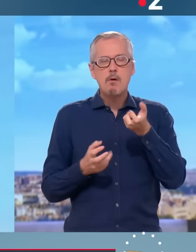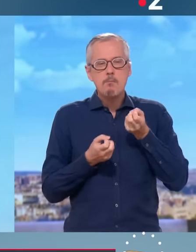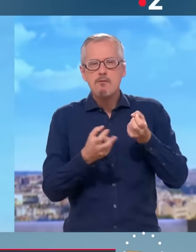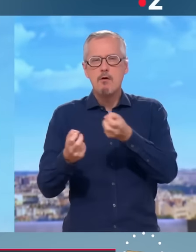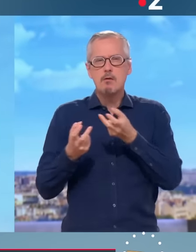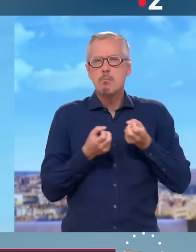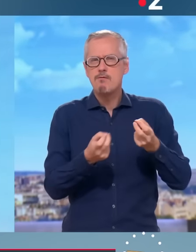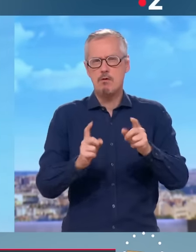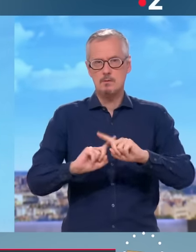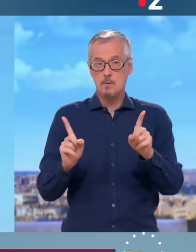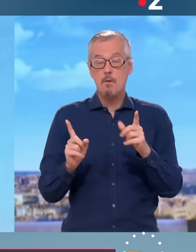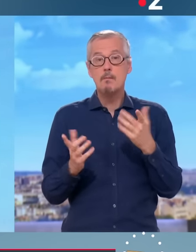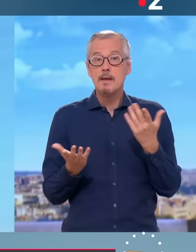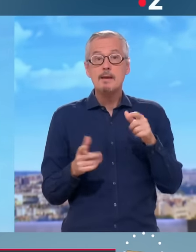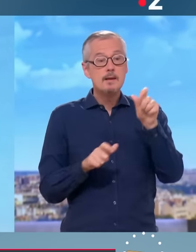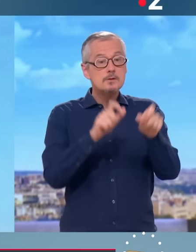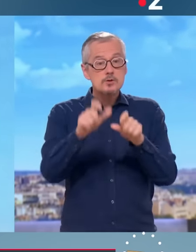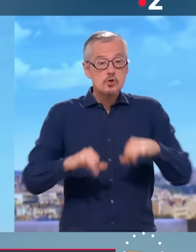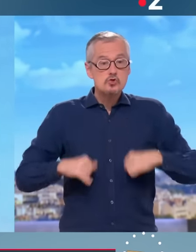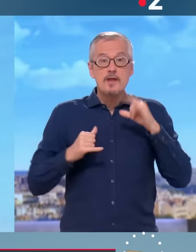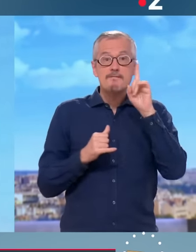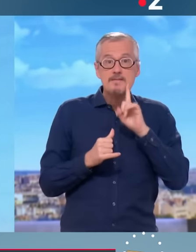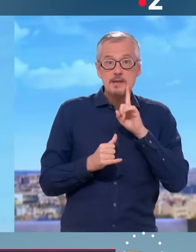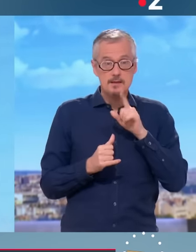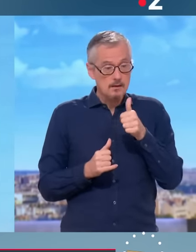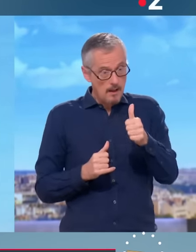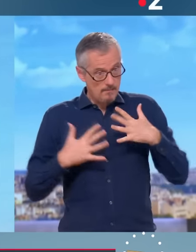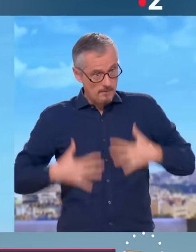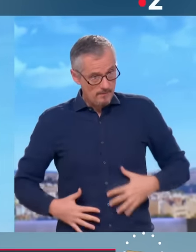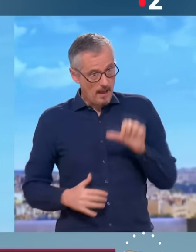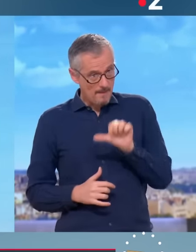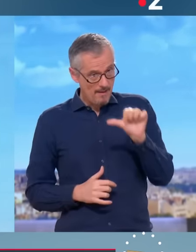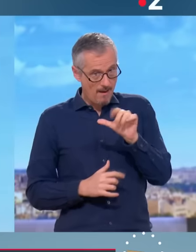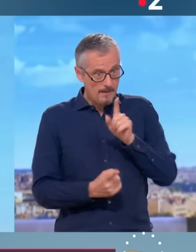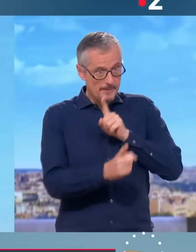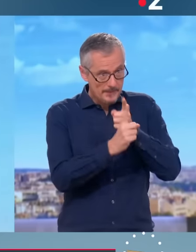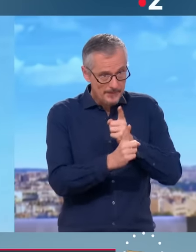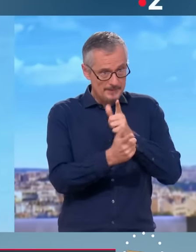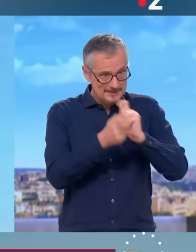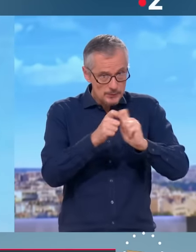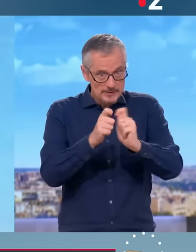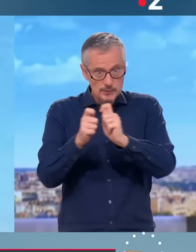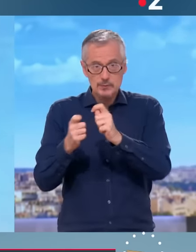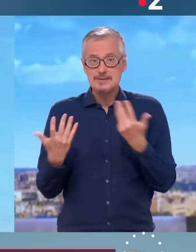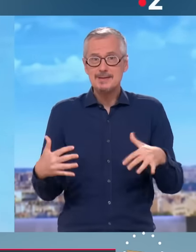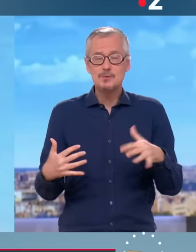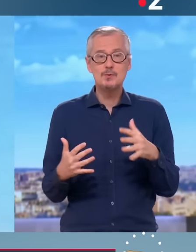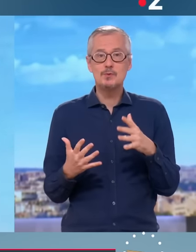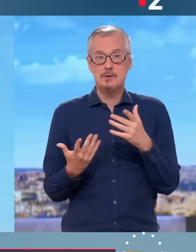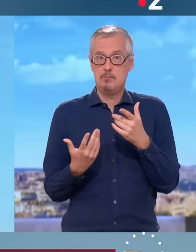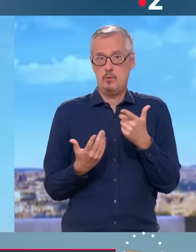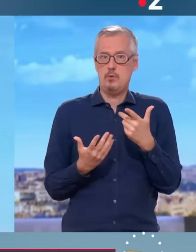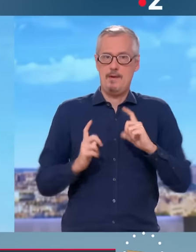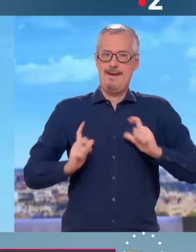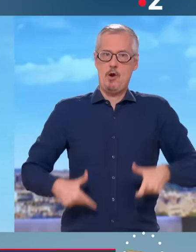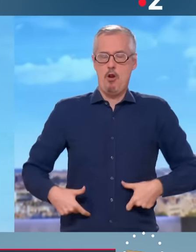prenons les jeunes filles individuellement, discutons avec elles et faisons en sorte en effet que ce vêtement ne rentre pas à l'école.